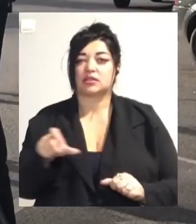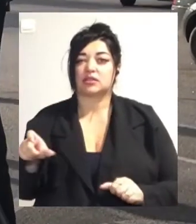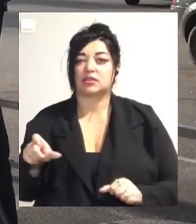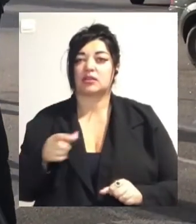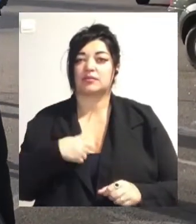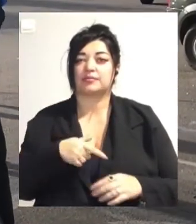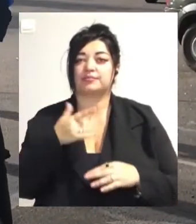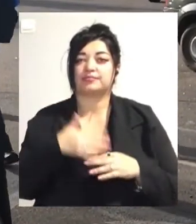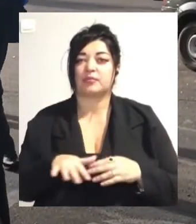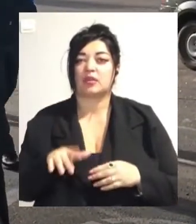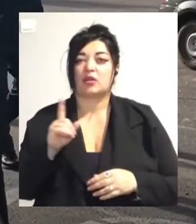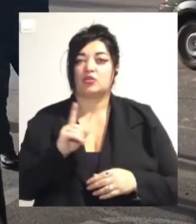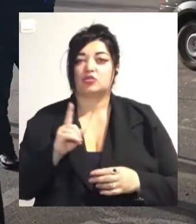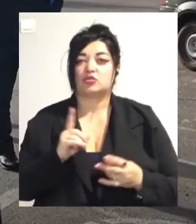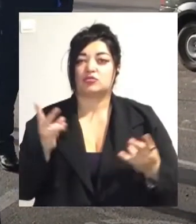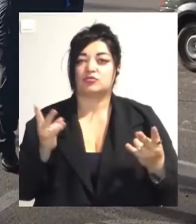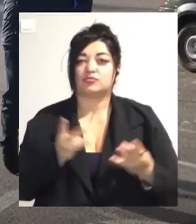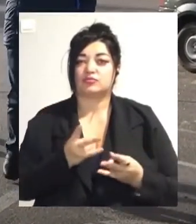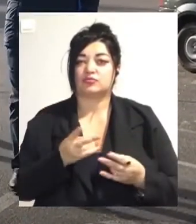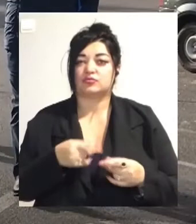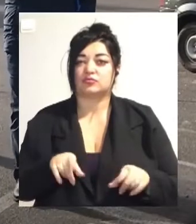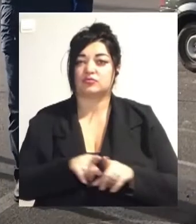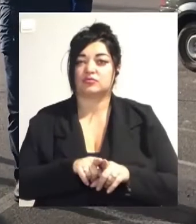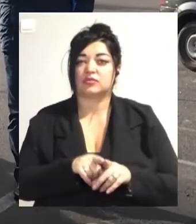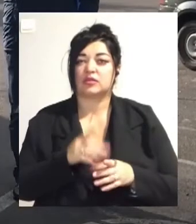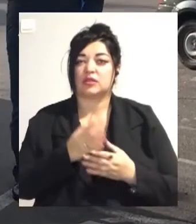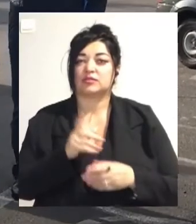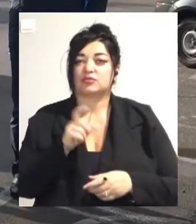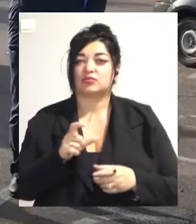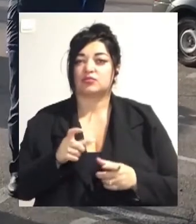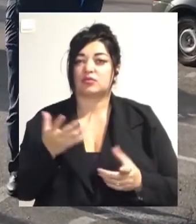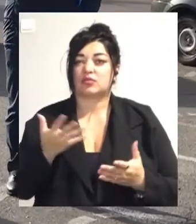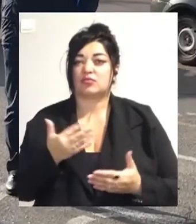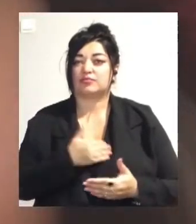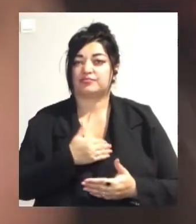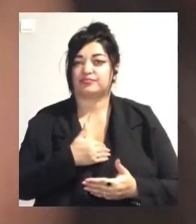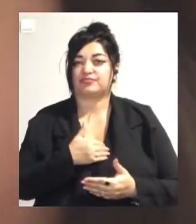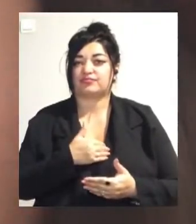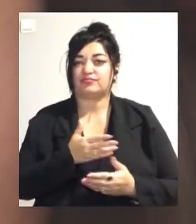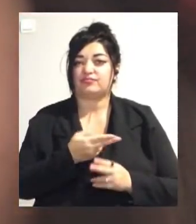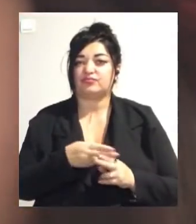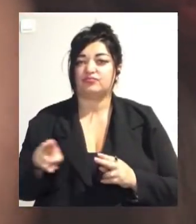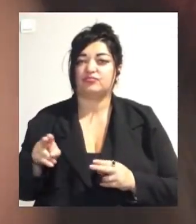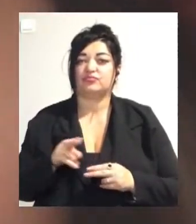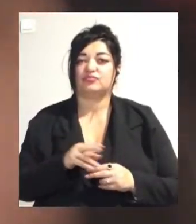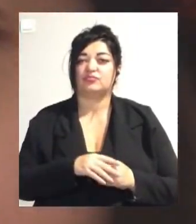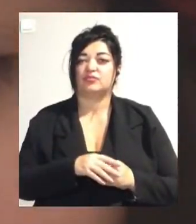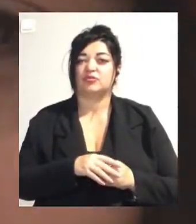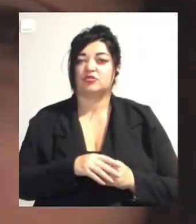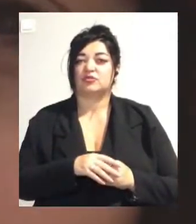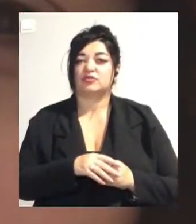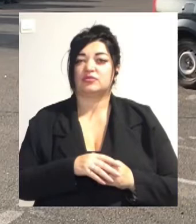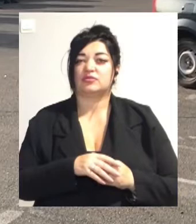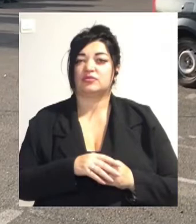що ненужна екологія на статок отправляється. Є люди, які заинтересовані, щоб розвивати її і підтримати нашу стину. Вони написали кучу програм, і